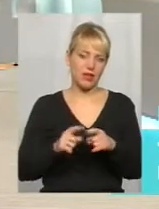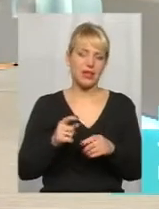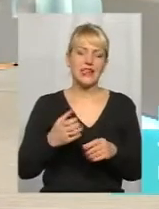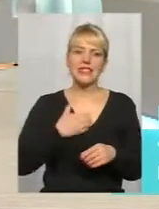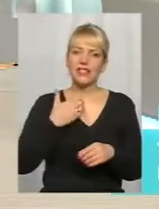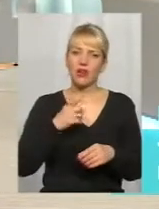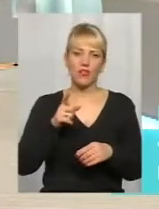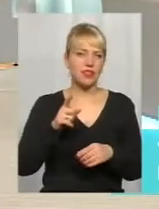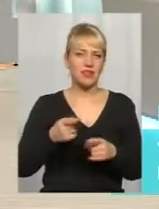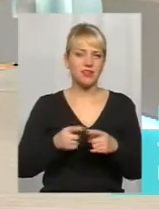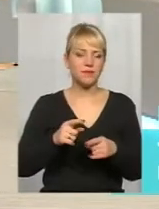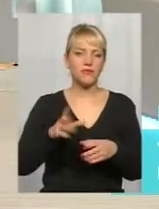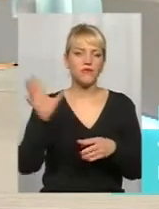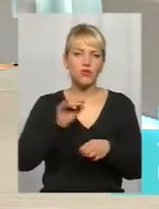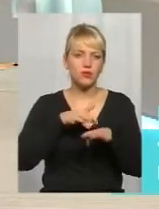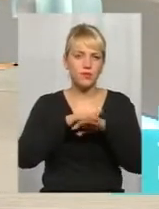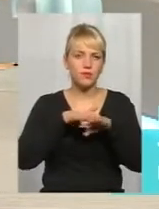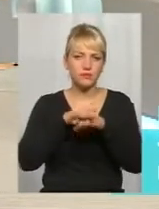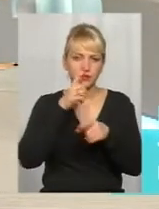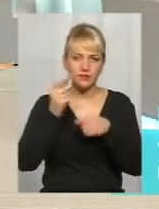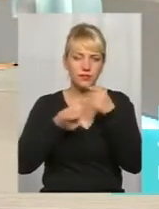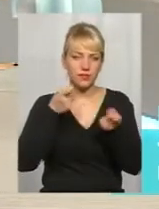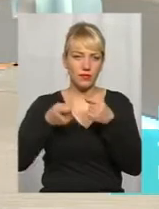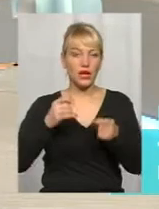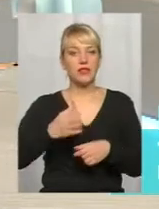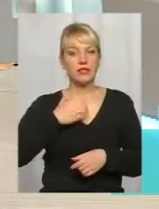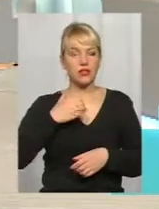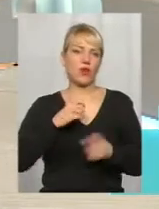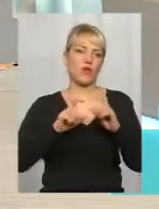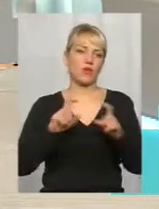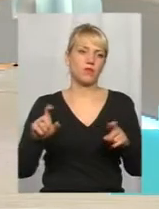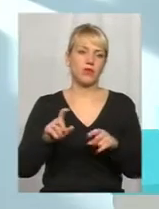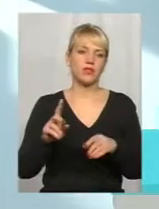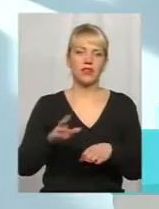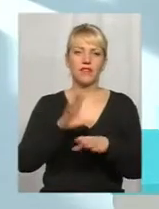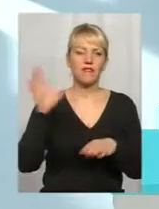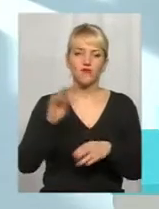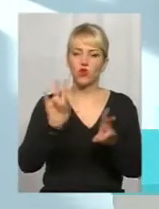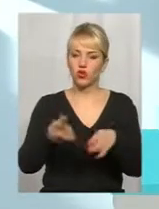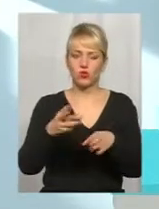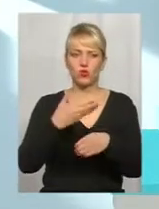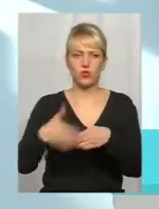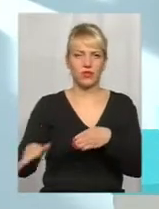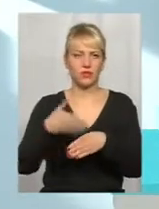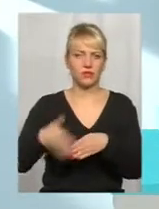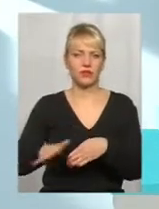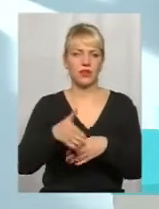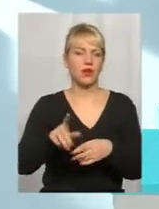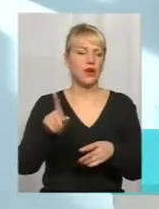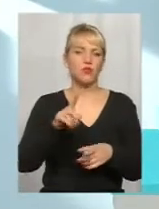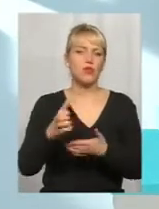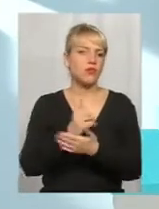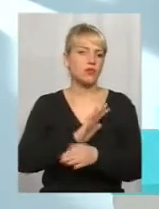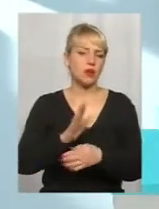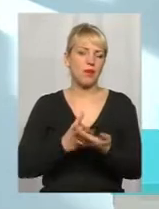очень хорошо считають деньги. і страхові компании добиваються того, щоб відсекати все ненужне, тому що вони не собираються платити за,